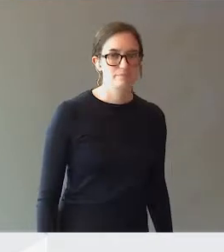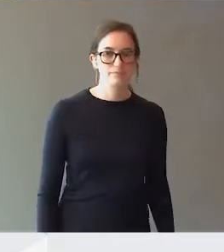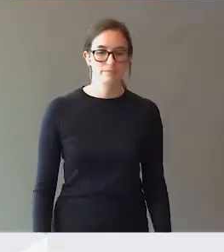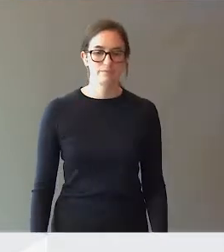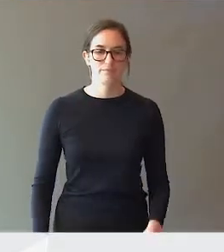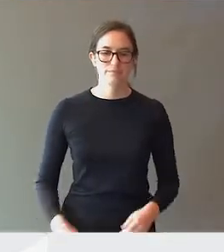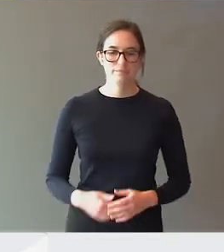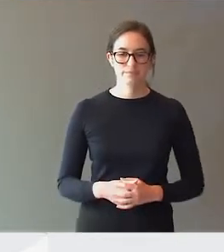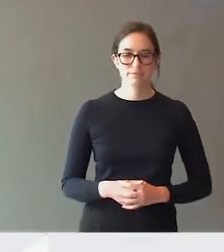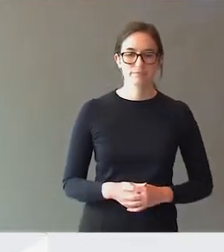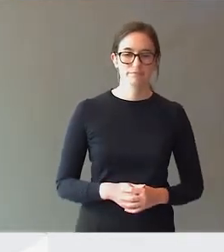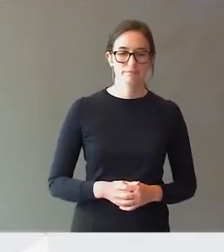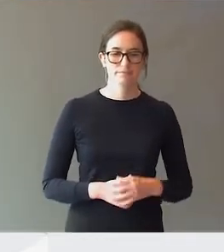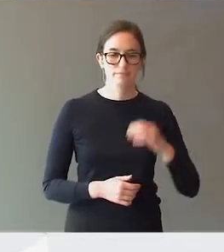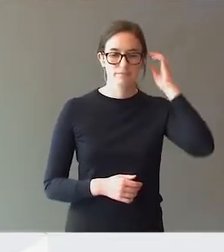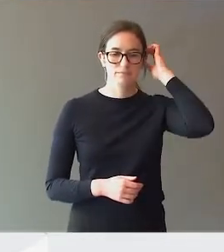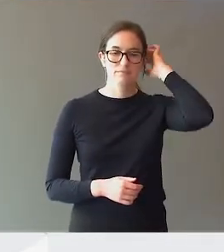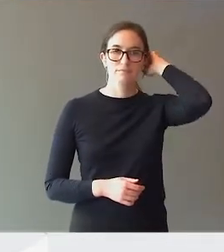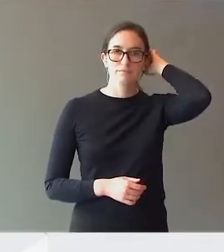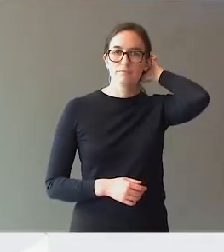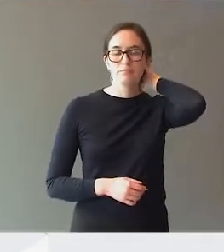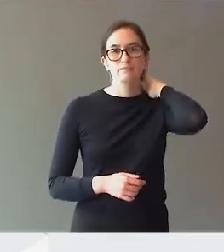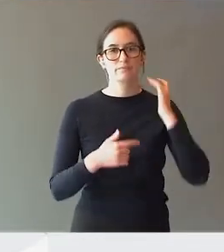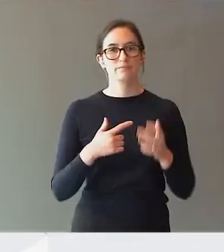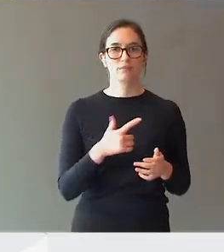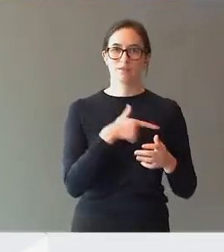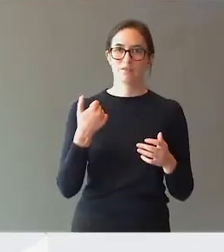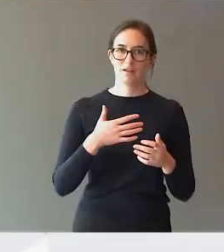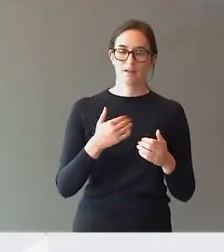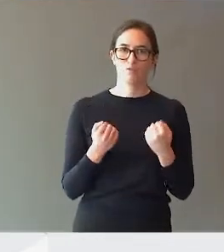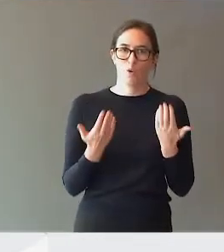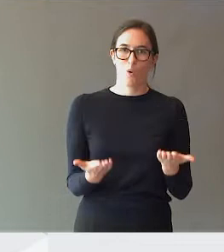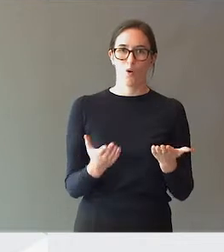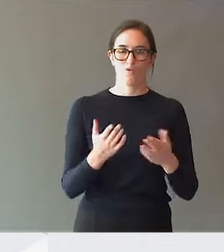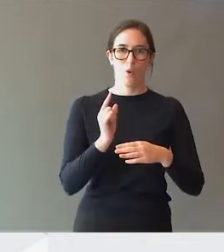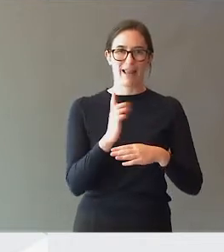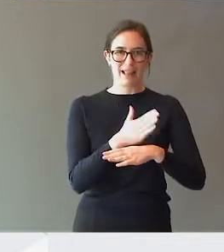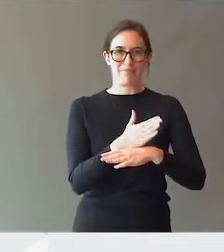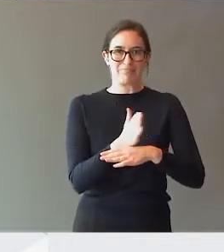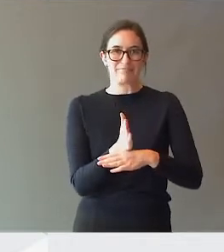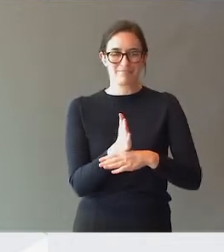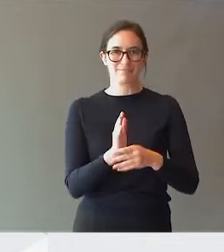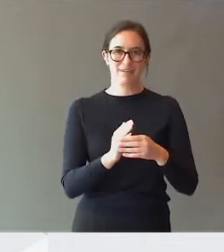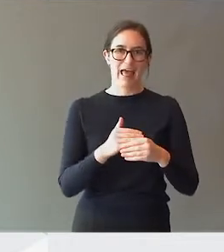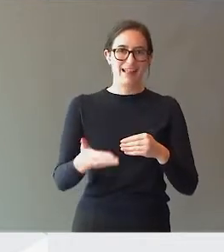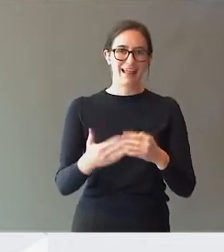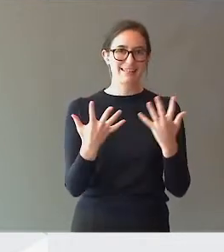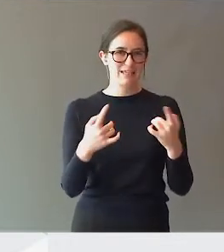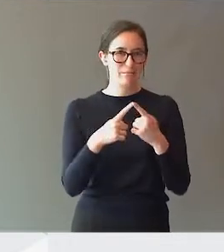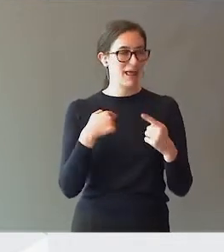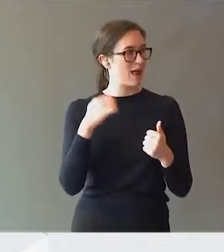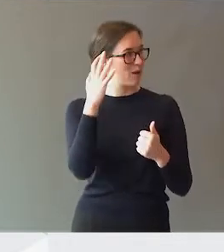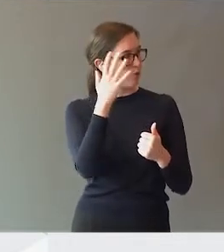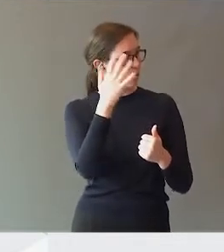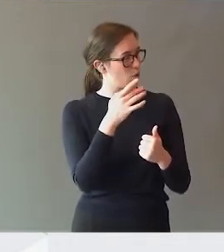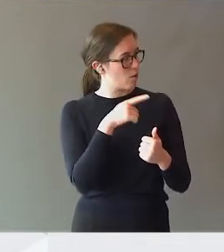Vi har fått lov å drive på litt utover tid. Jeg tror kanskje at steden måtte gå, sa du det? Du